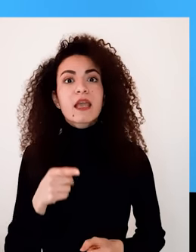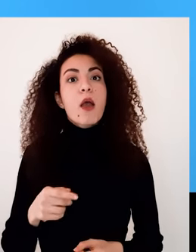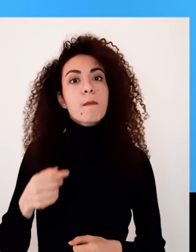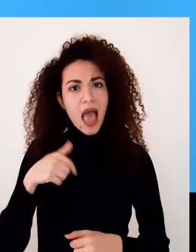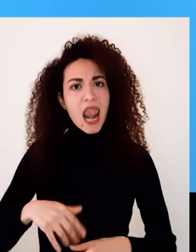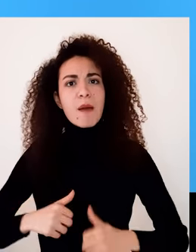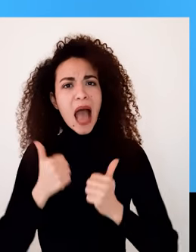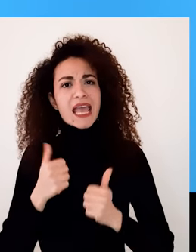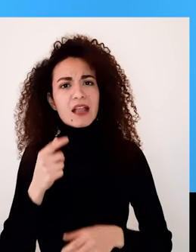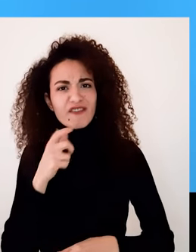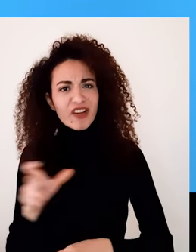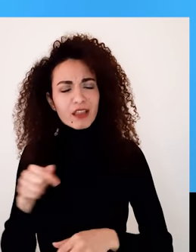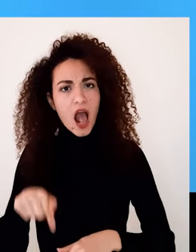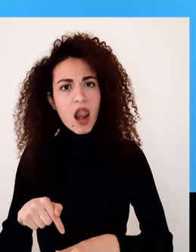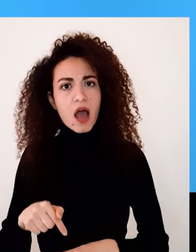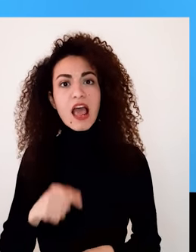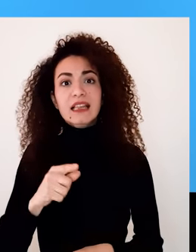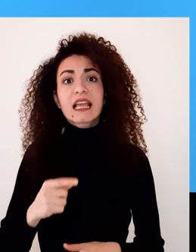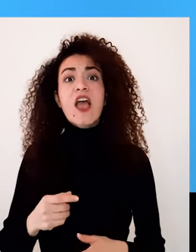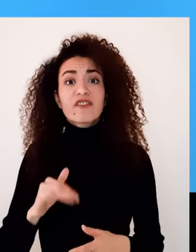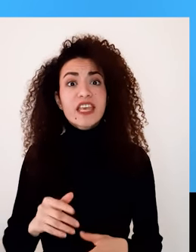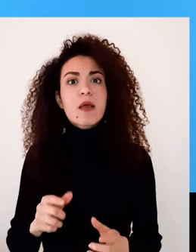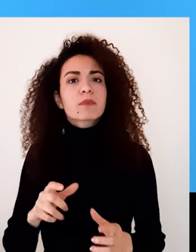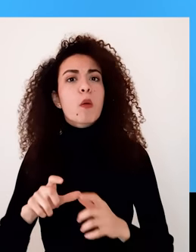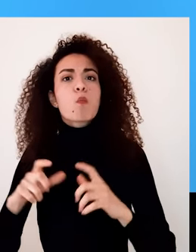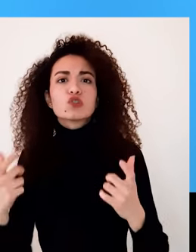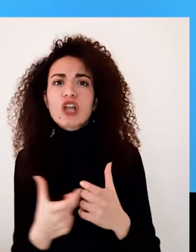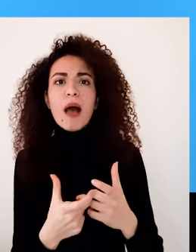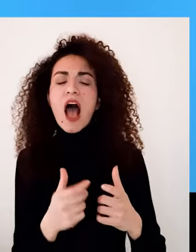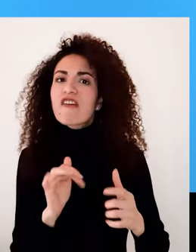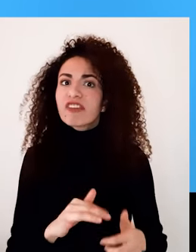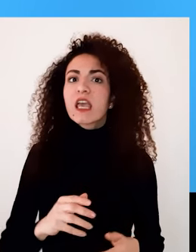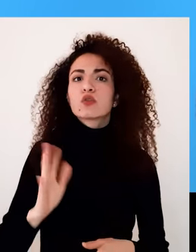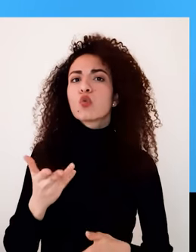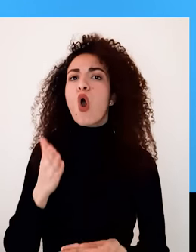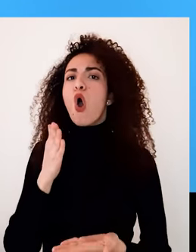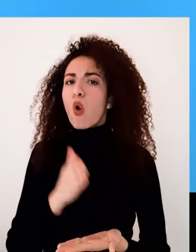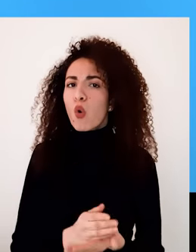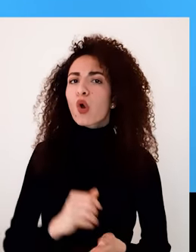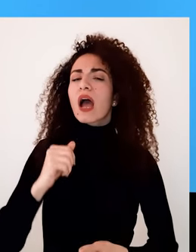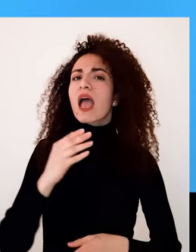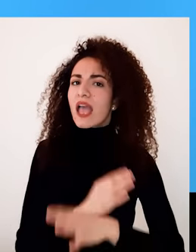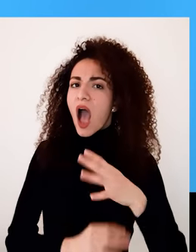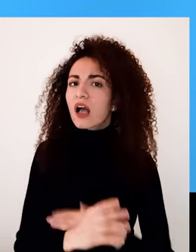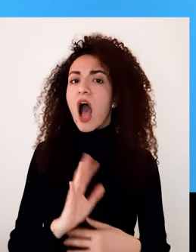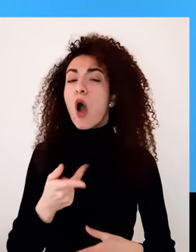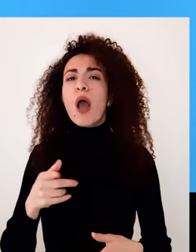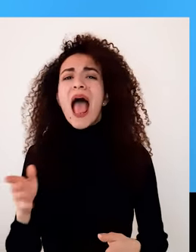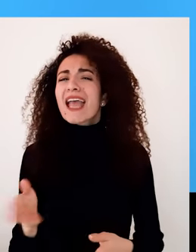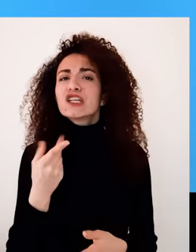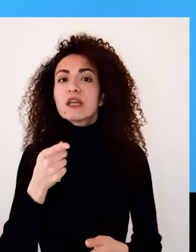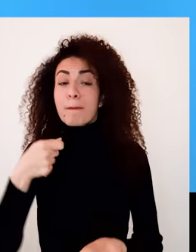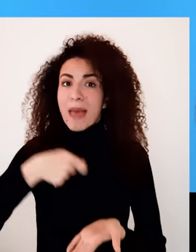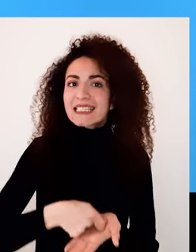غضبهم أنت كشابة بتعيش بالقرن الـ 21 وممكن أن تهتمي بأمور اجتماعية متعلقة بالإعاقة أو لا تهنيك